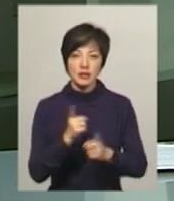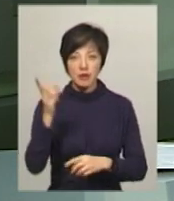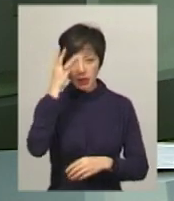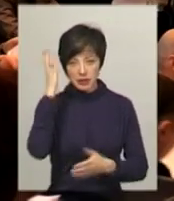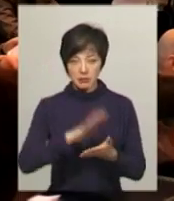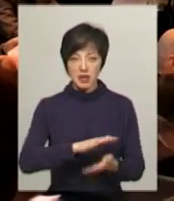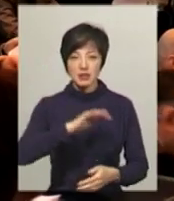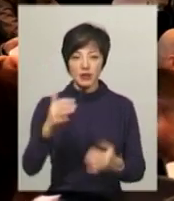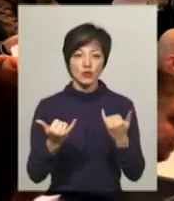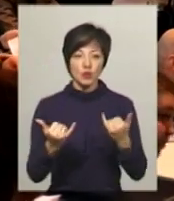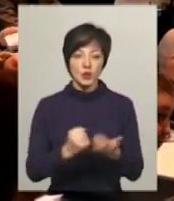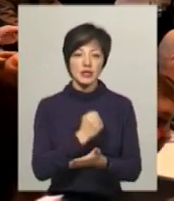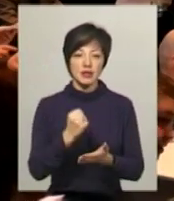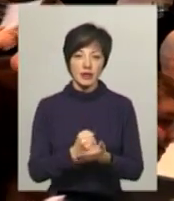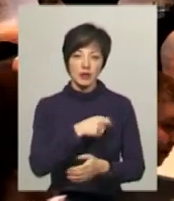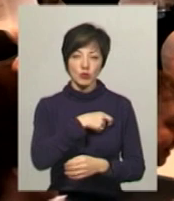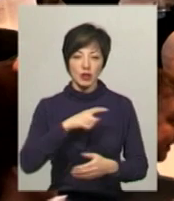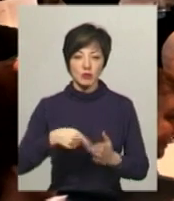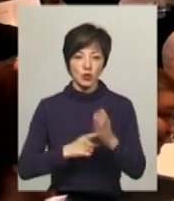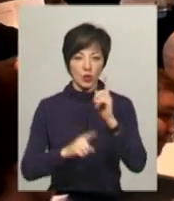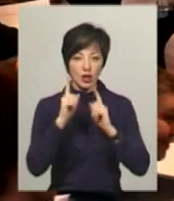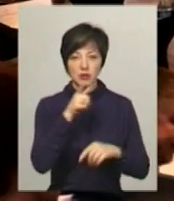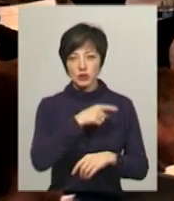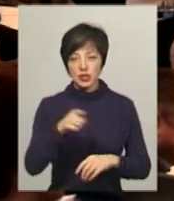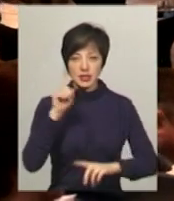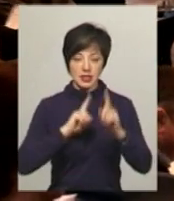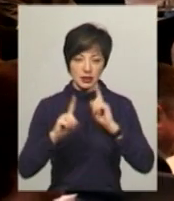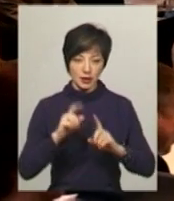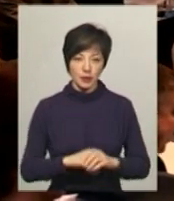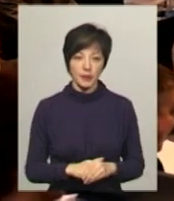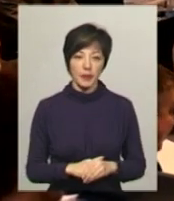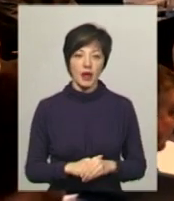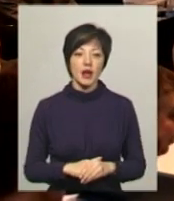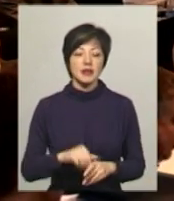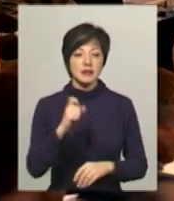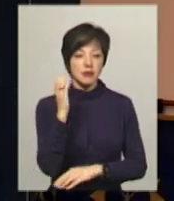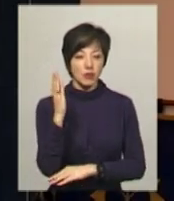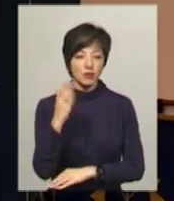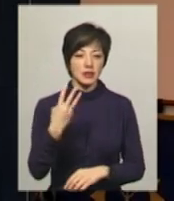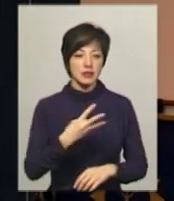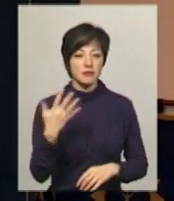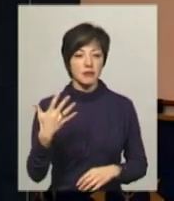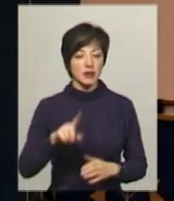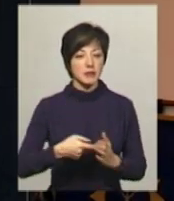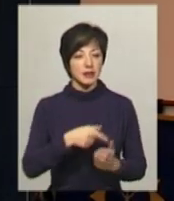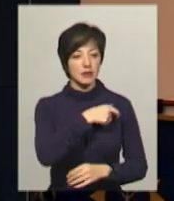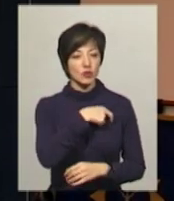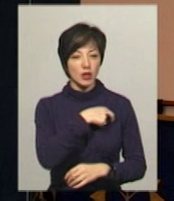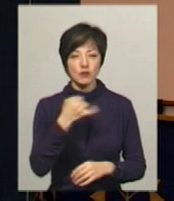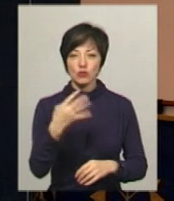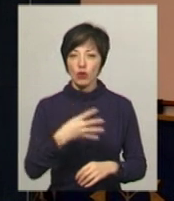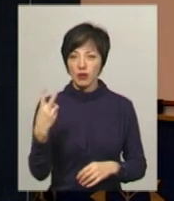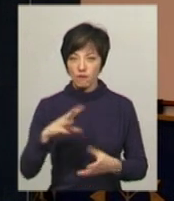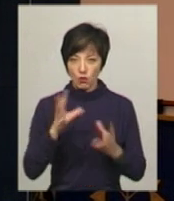сміттєзвалища сьогодні затвердили депутати міської ради під час пленарного засідання. За проголосувало 35 міських обранців із